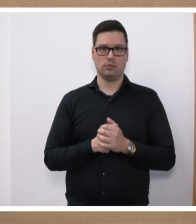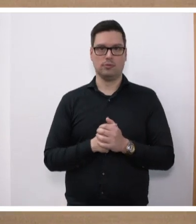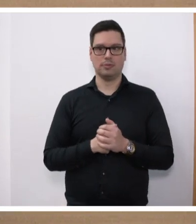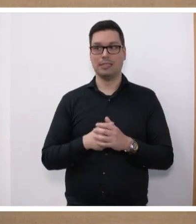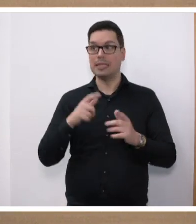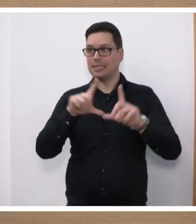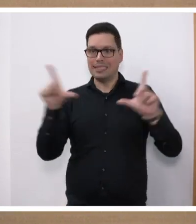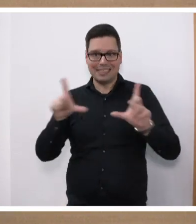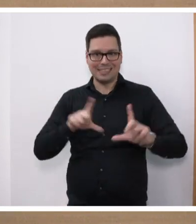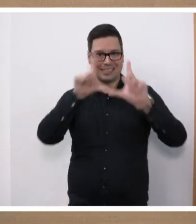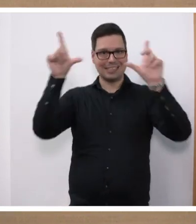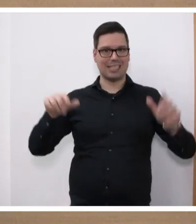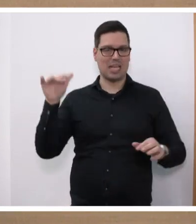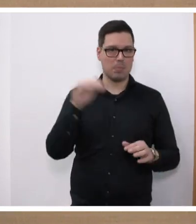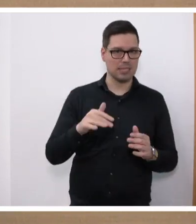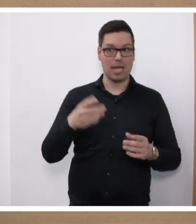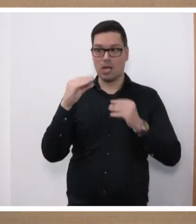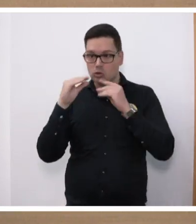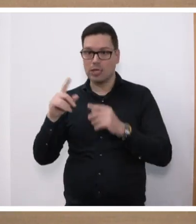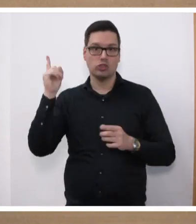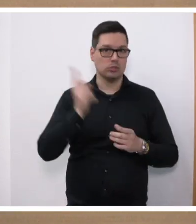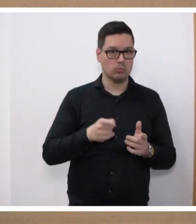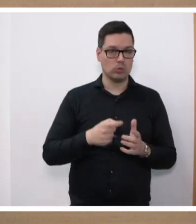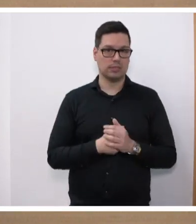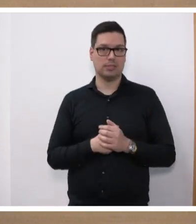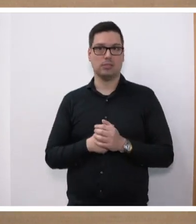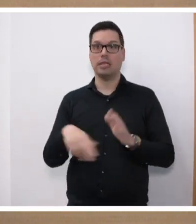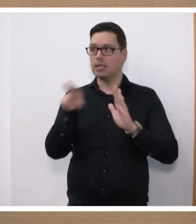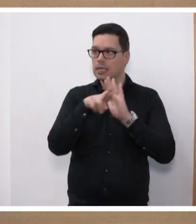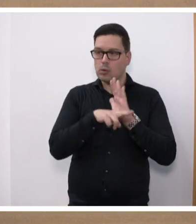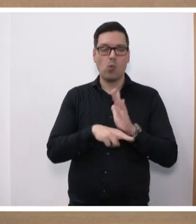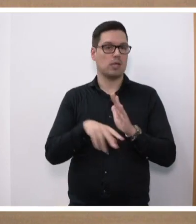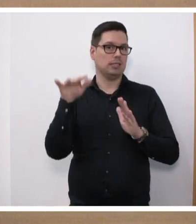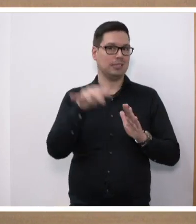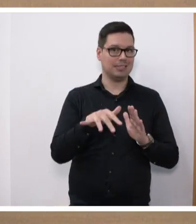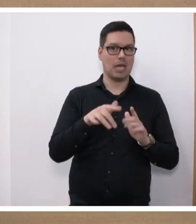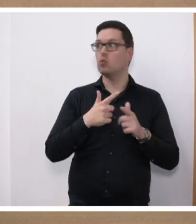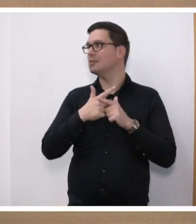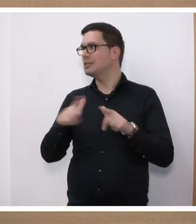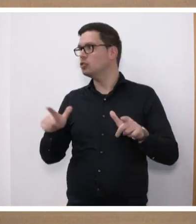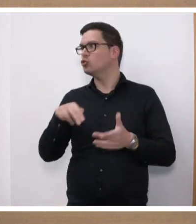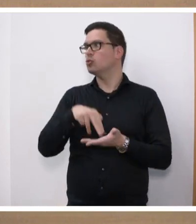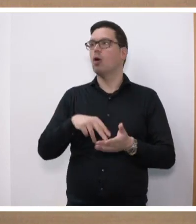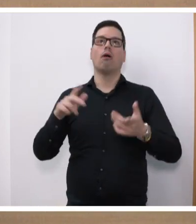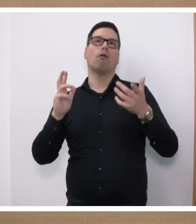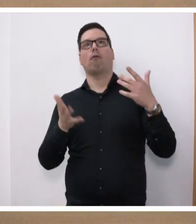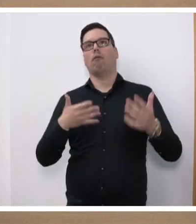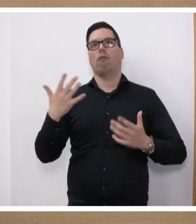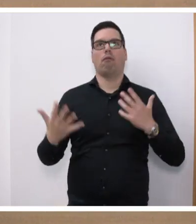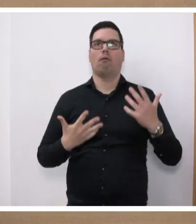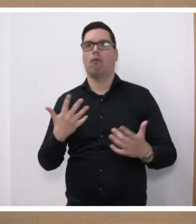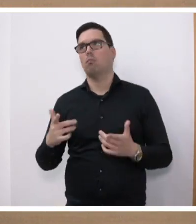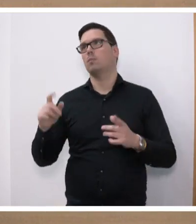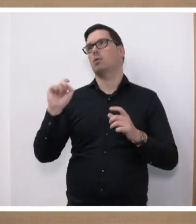Das sind die Themen, über die müssen wir reden. Und da sind wir sehr geordnet dran. Und da lasse ich das nicht stehen, dass es heißt, das ist so ein bisschen